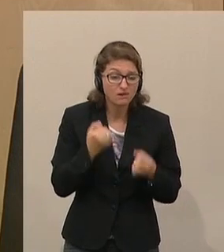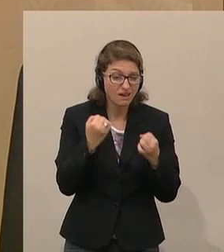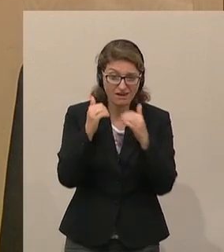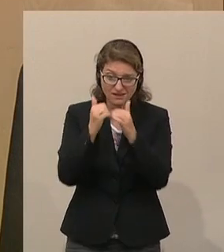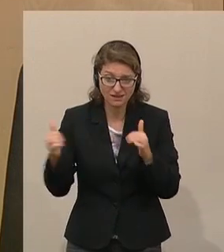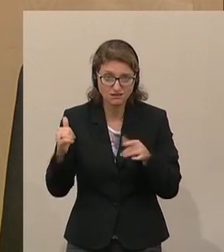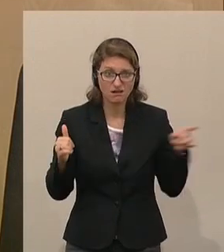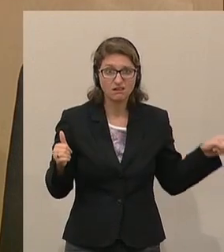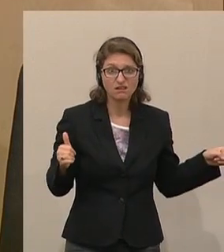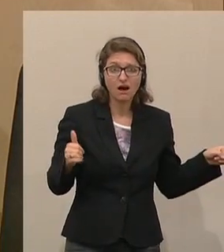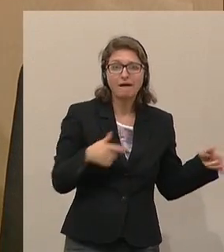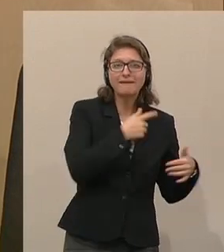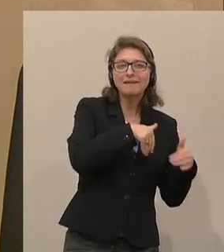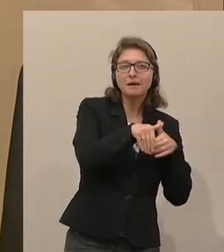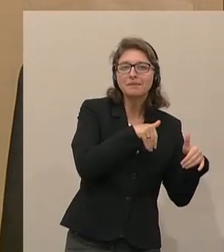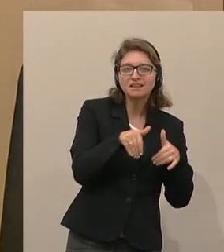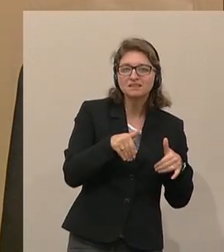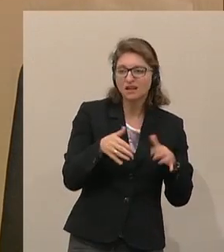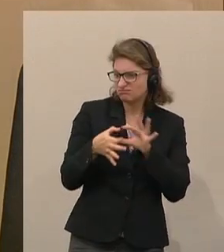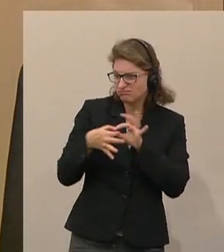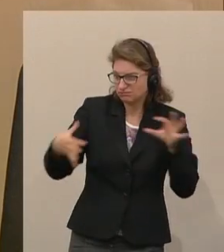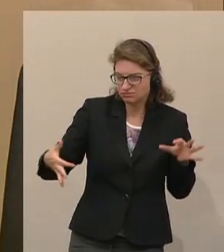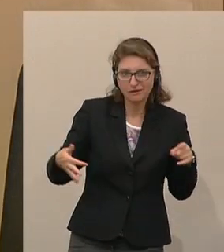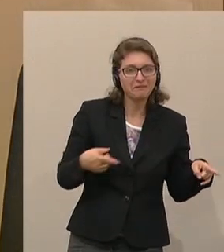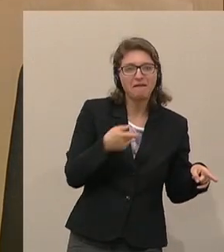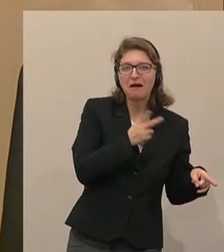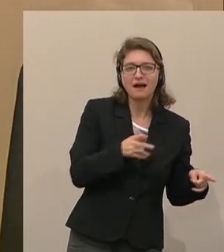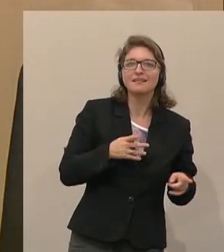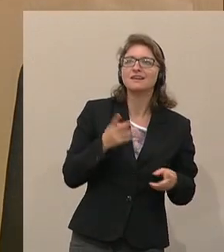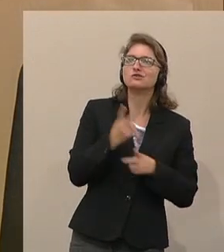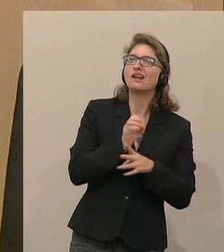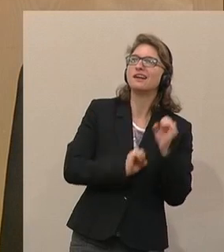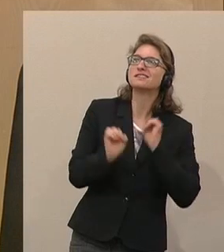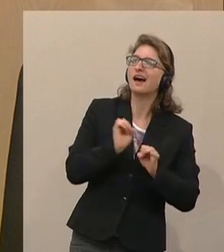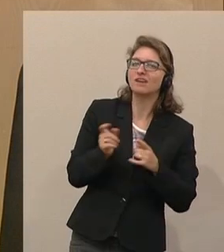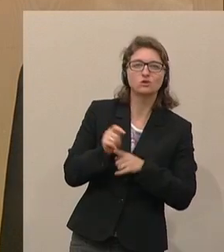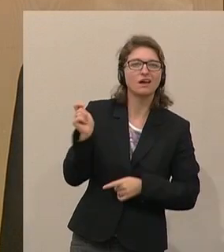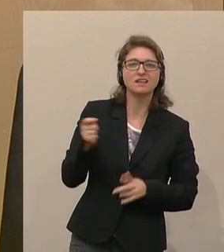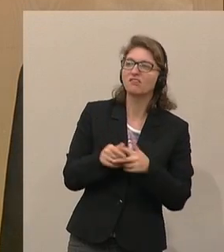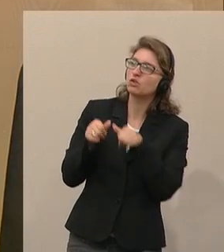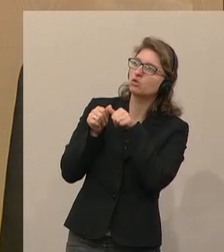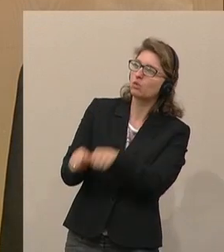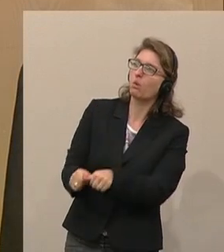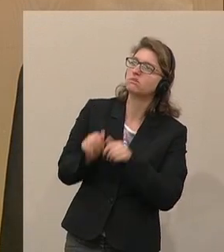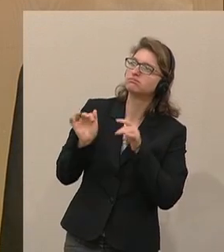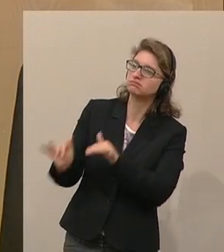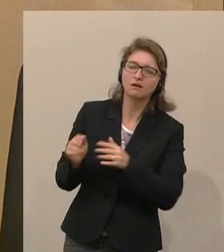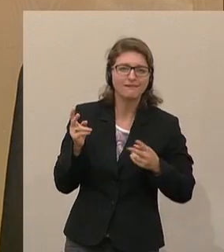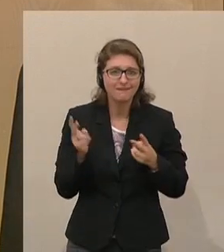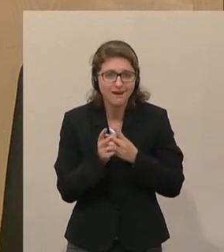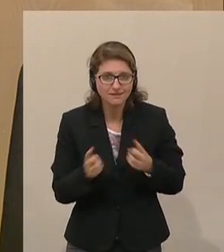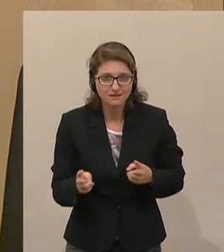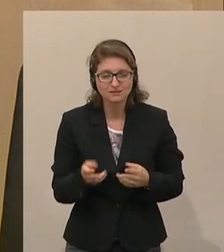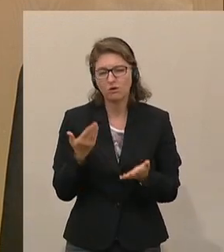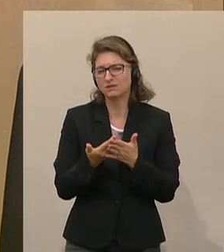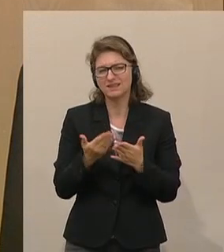ressortfremder Innenminister Herbert Kickl auf einen Staatsanwalt irgendeinen Druck oder auf einen Richter irgendeinen Druck ausüben. Und es ist daher